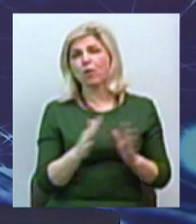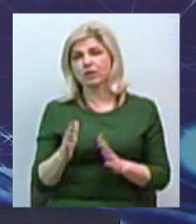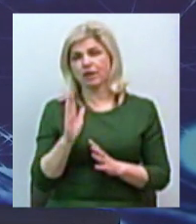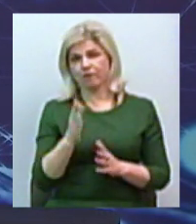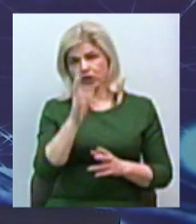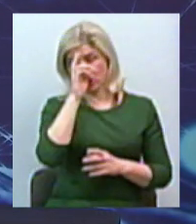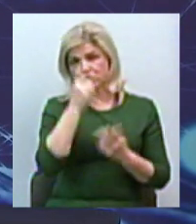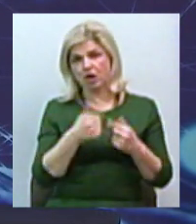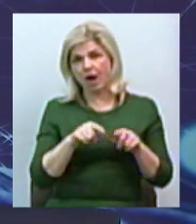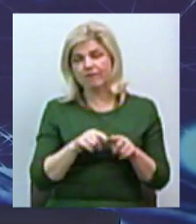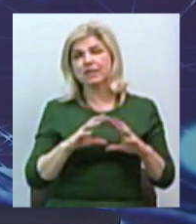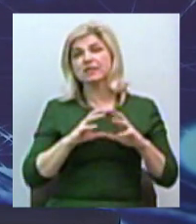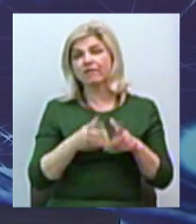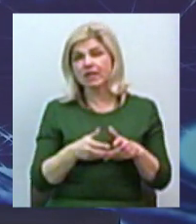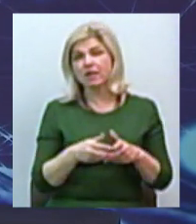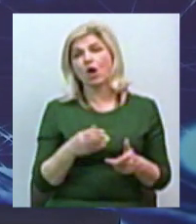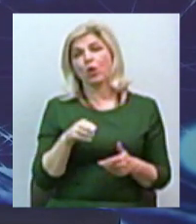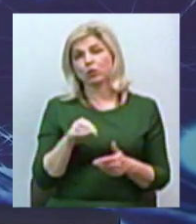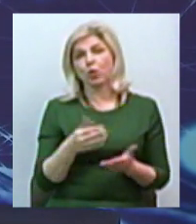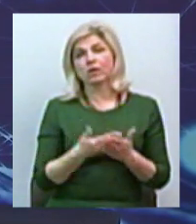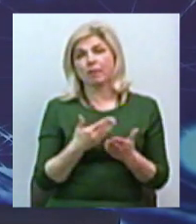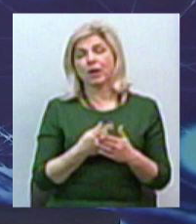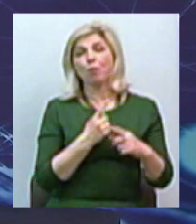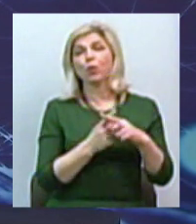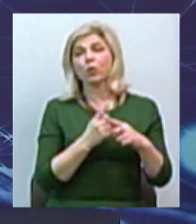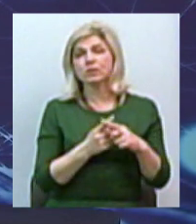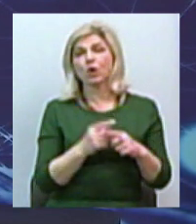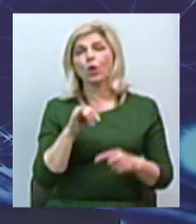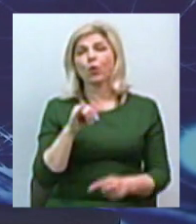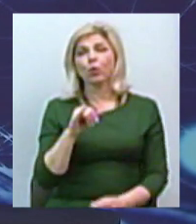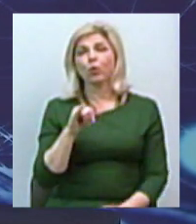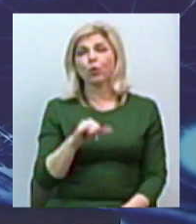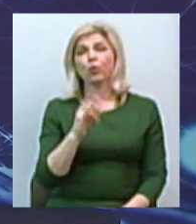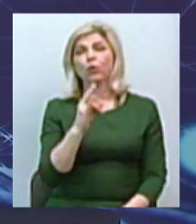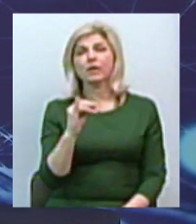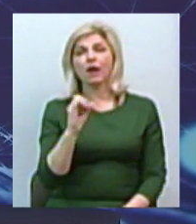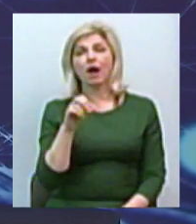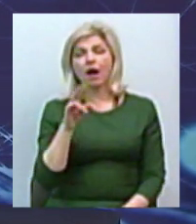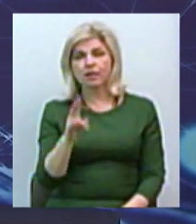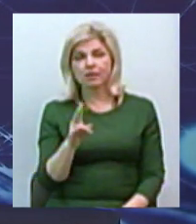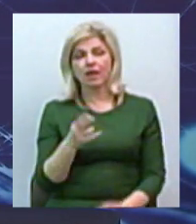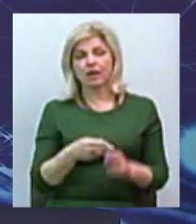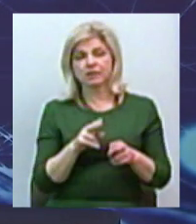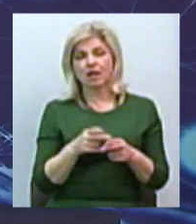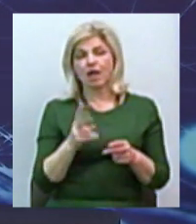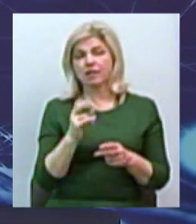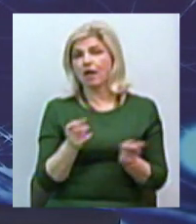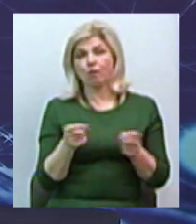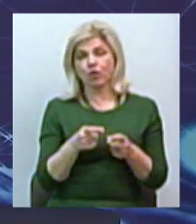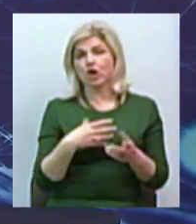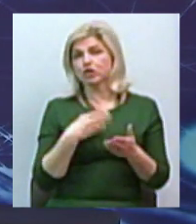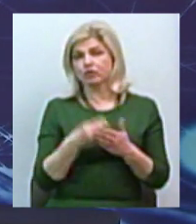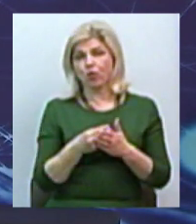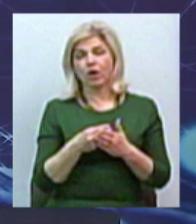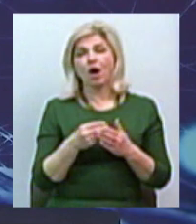з вами. То, наприклад, ті ж самі плюси «Уніан» поки не закодували. Свій чисто інформаційний канал,